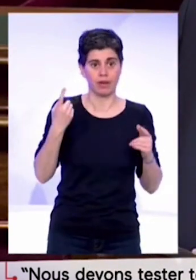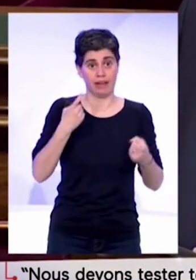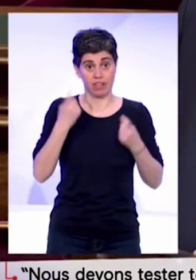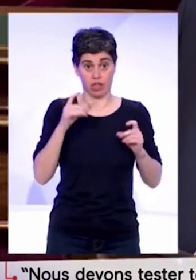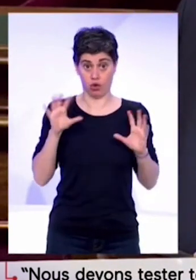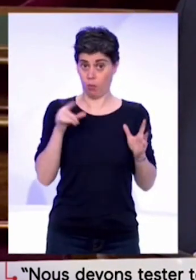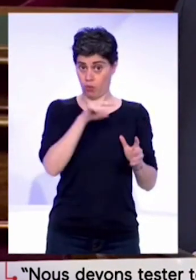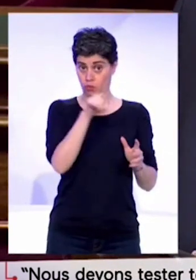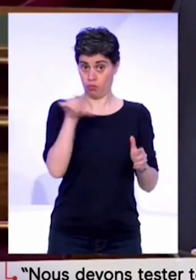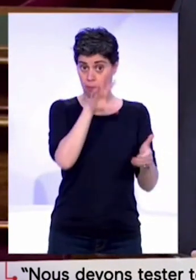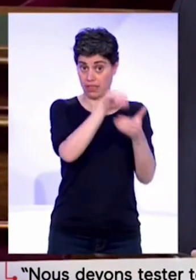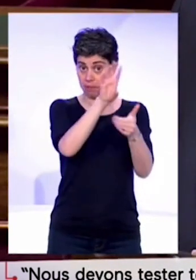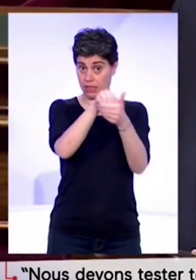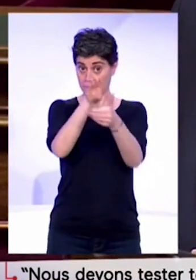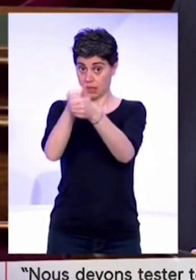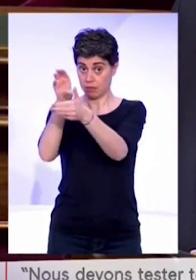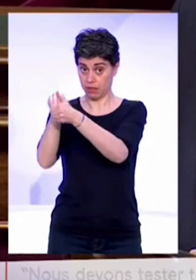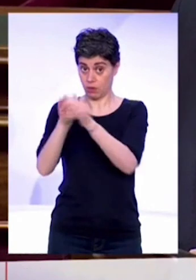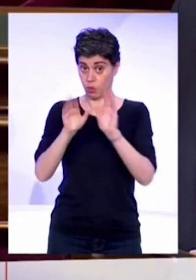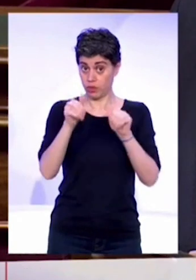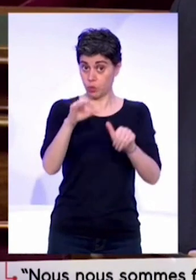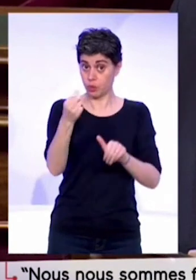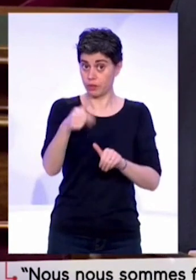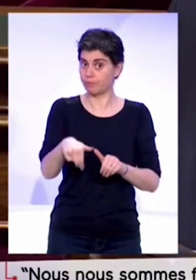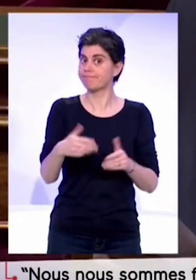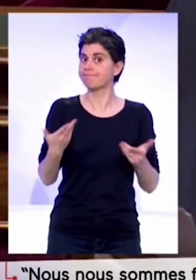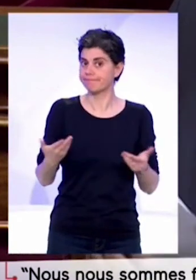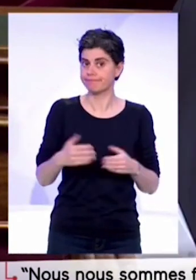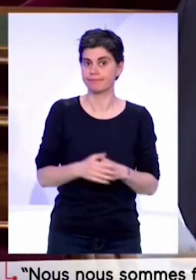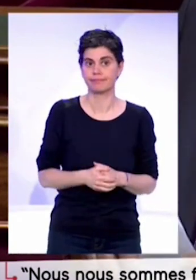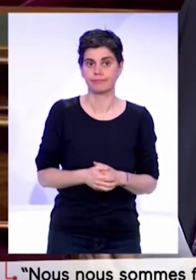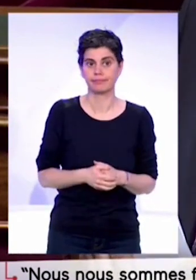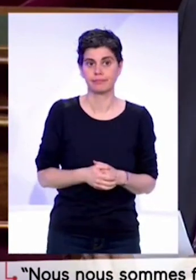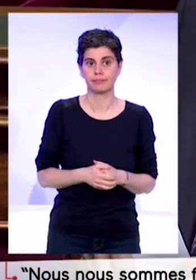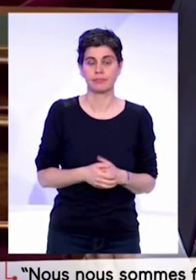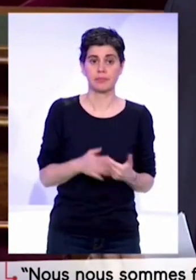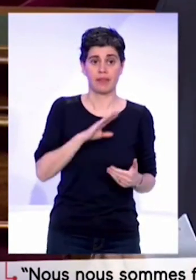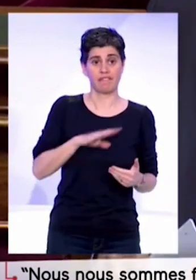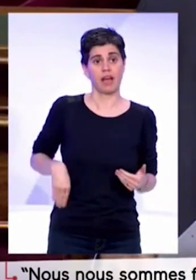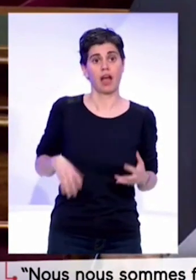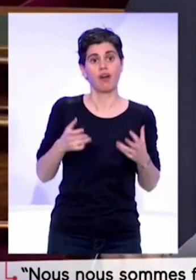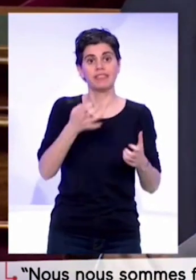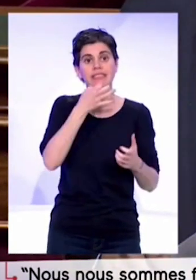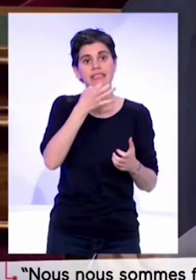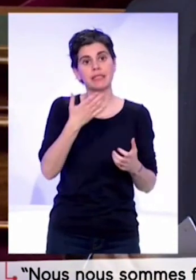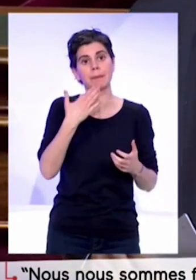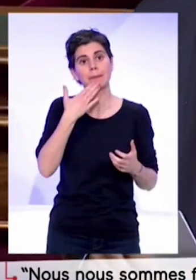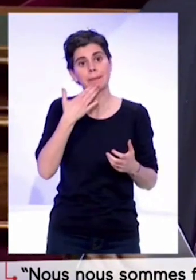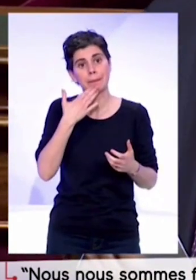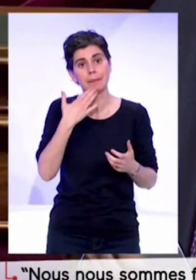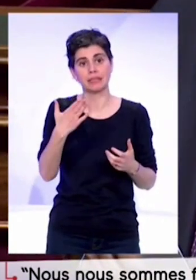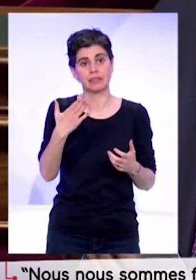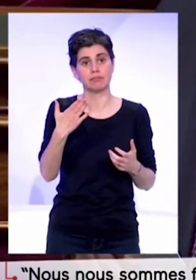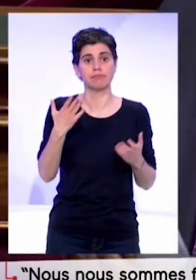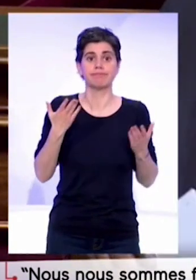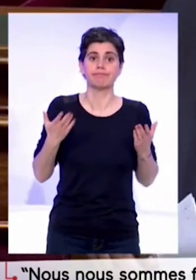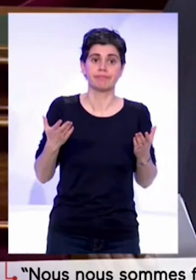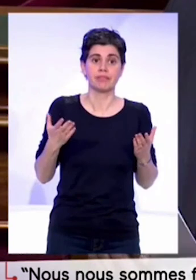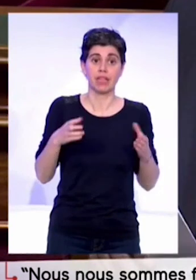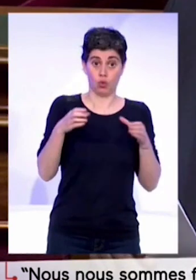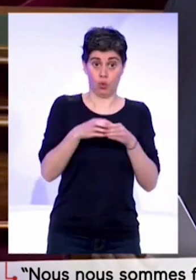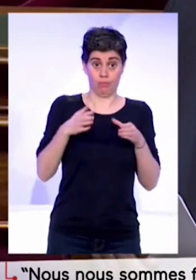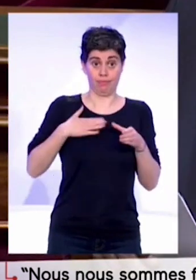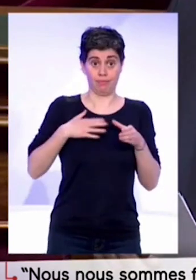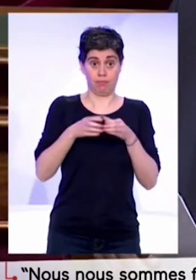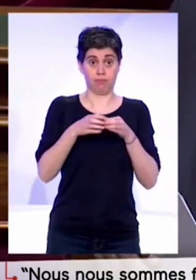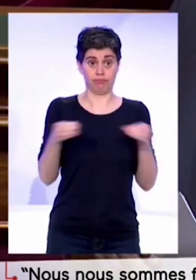mondiales. Je terminerai, monsieur le Premier ministre, en vous remerciant et en vous disant que mon groupe se partagera sur le vote, puisque une partie